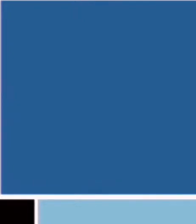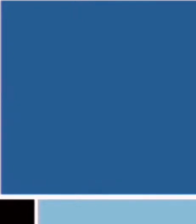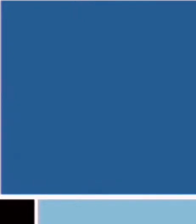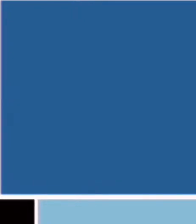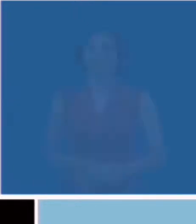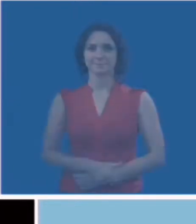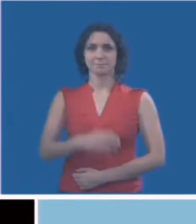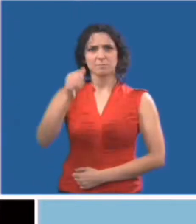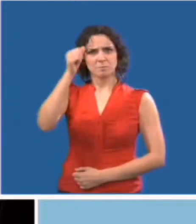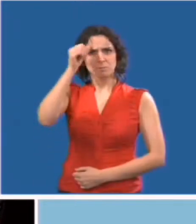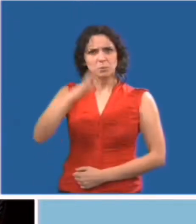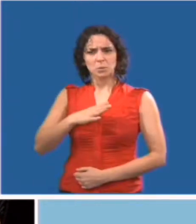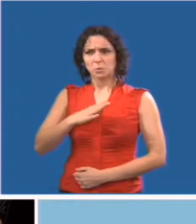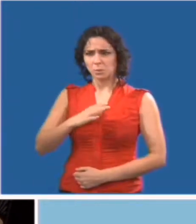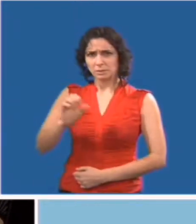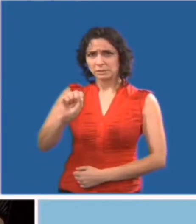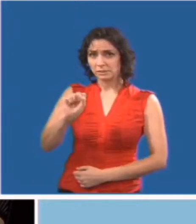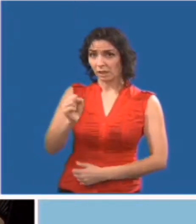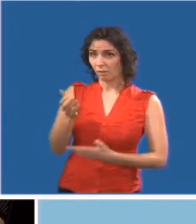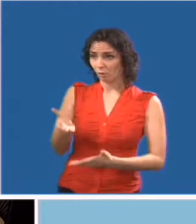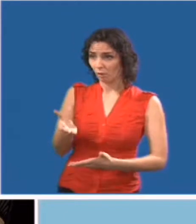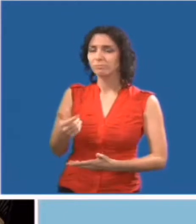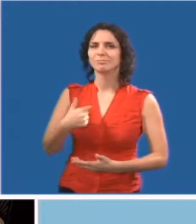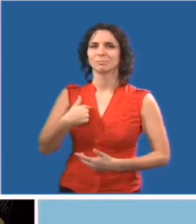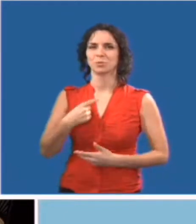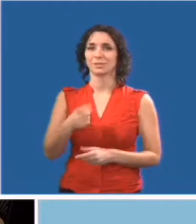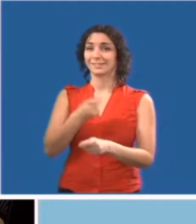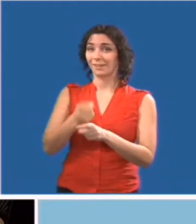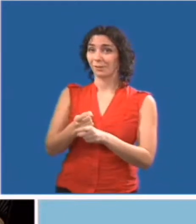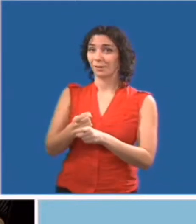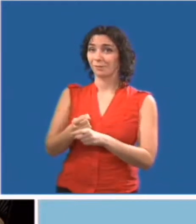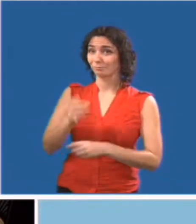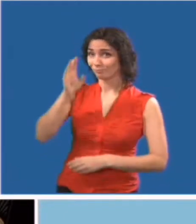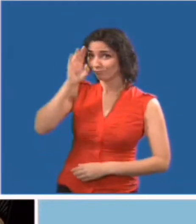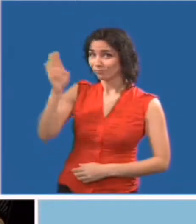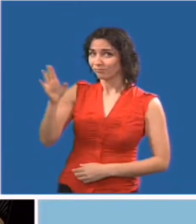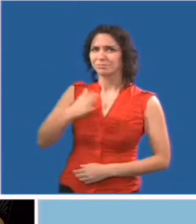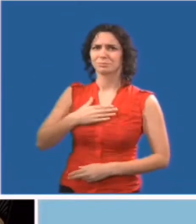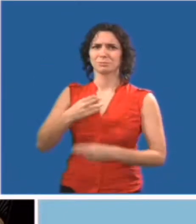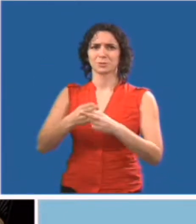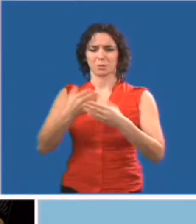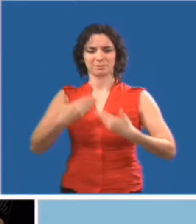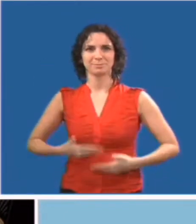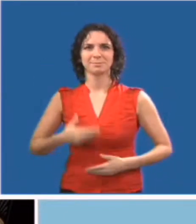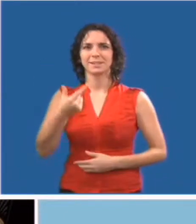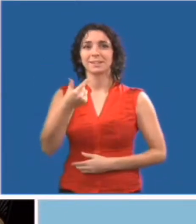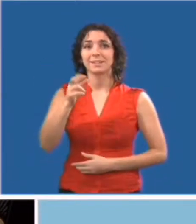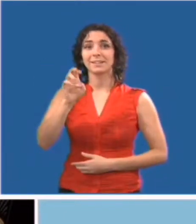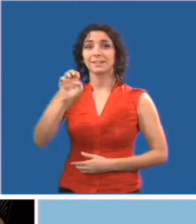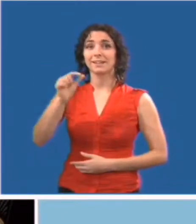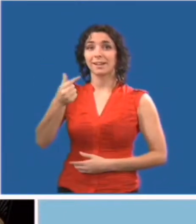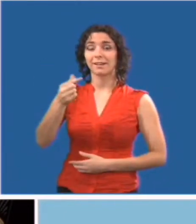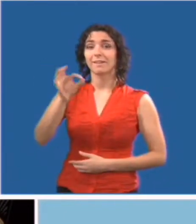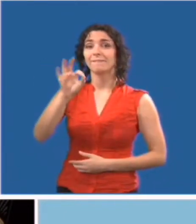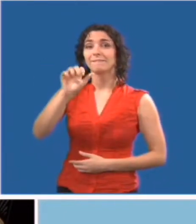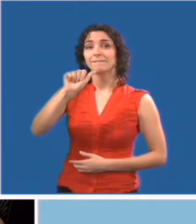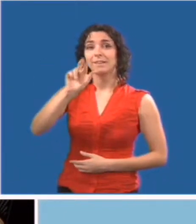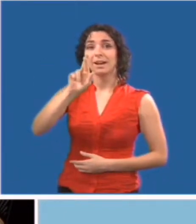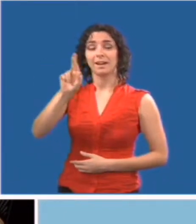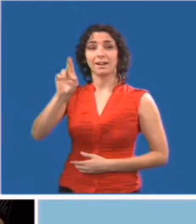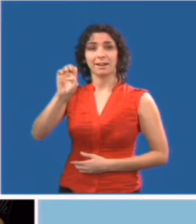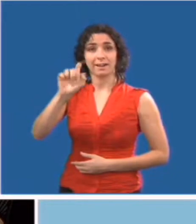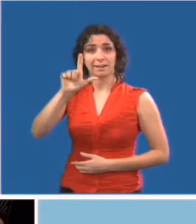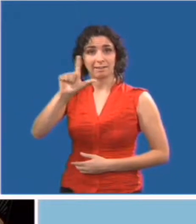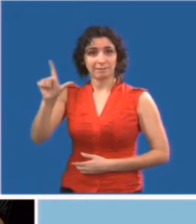Bonjour M. Stein, ici Greg Farel, le directeur de l'école de Jennifer. Je viens de recevoir votre formulaire d'avis de réunion.